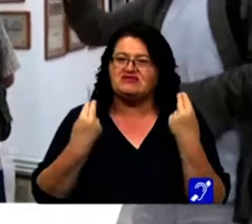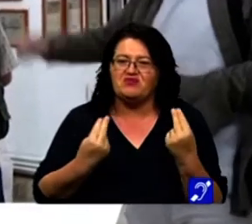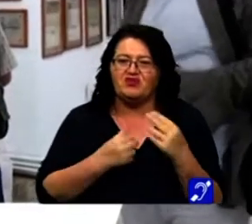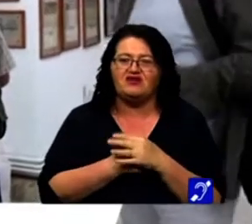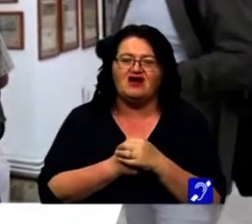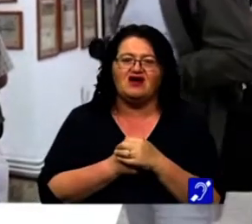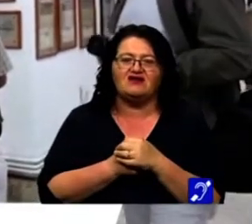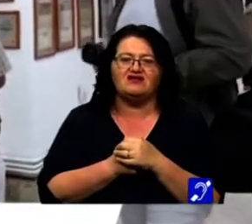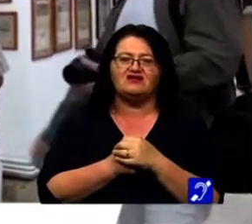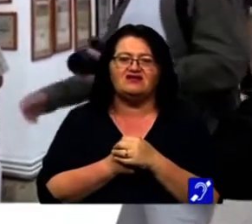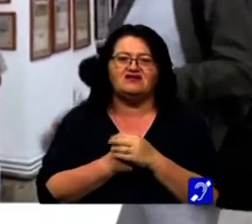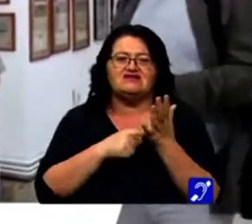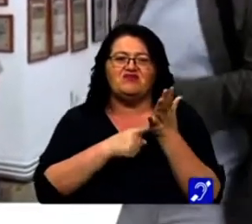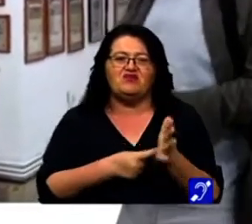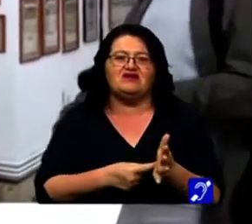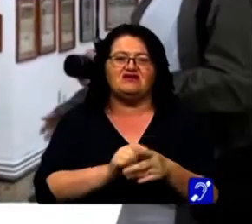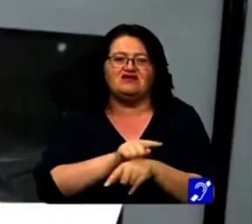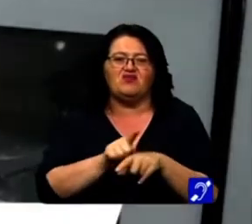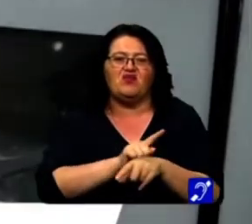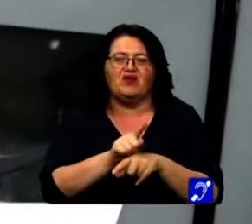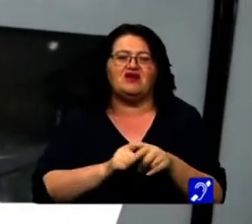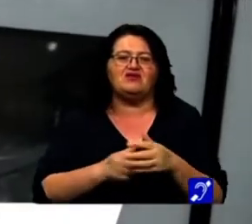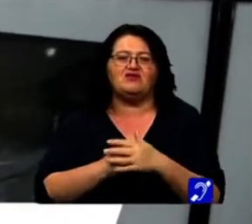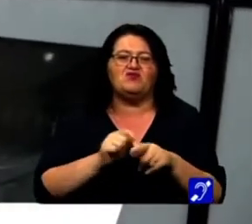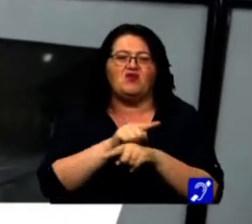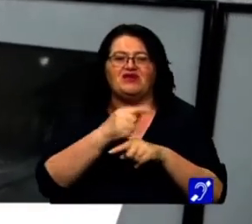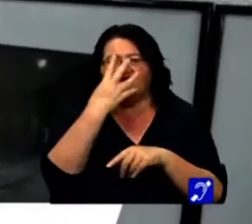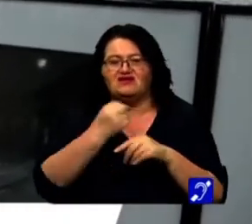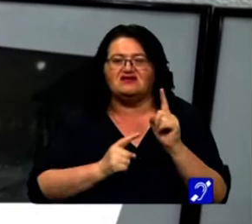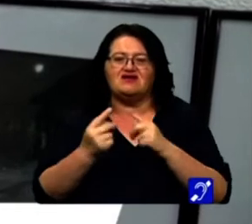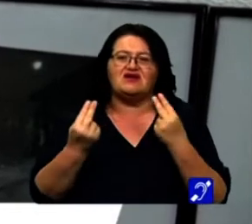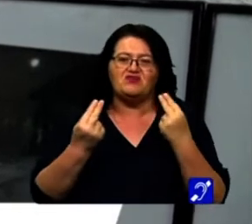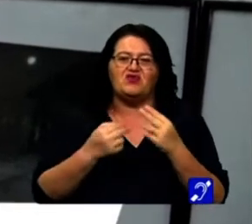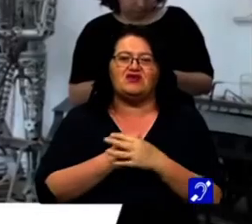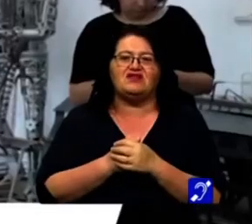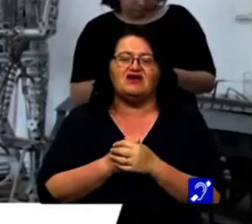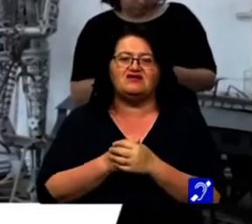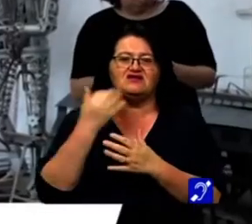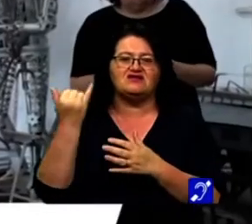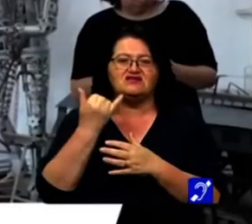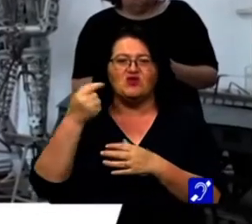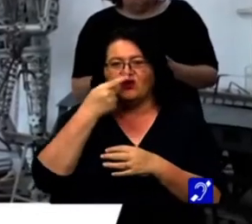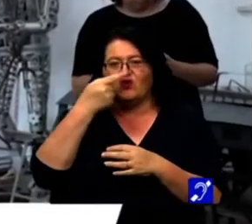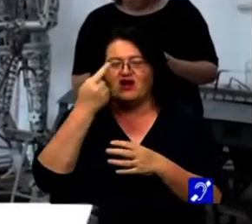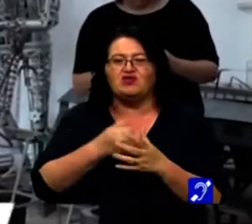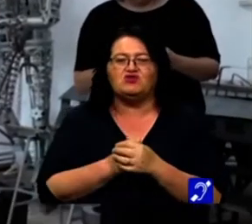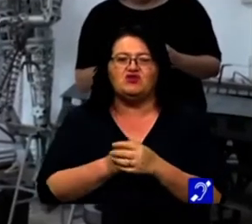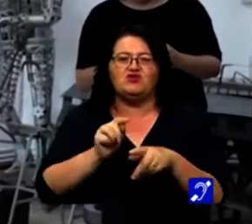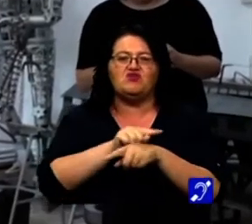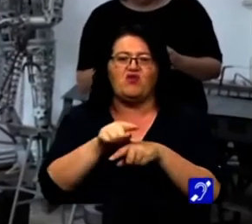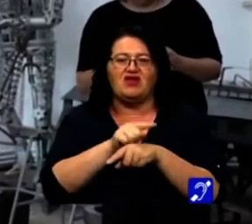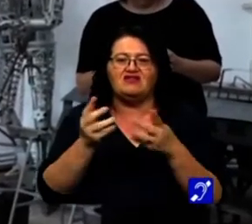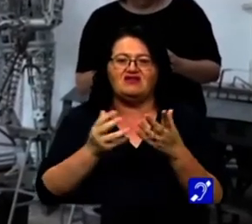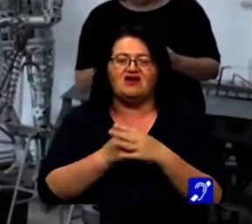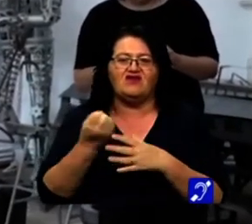să prezentăm acest moment, un moment trist, dar important, din istoria orașului, moment în